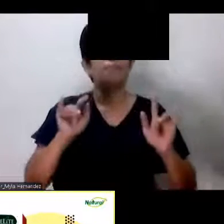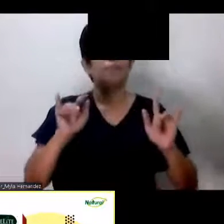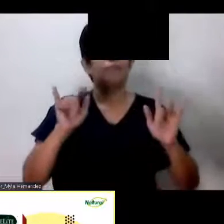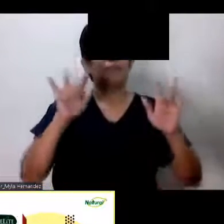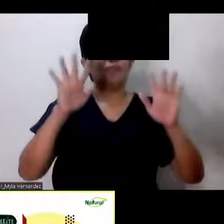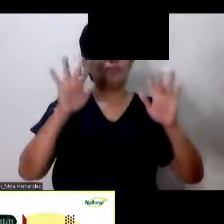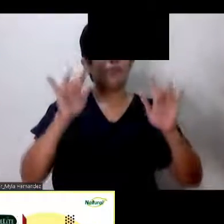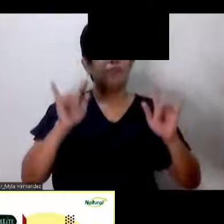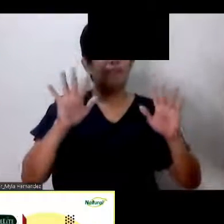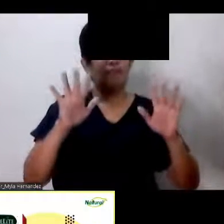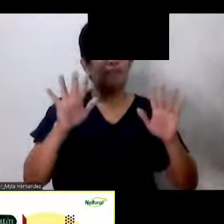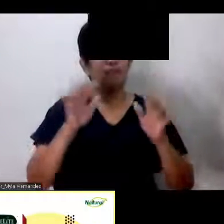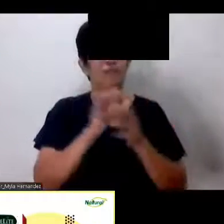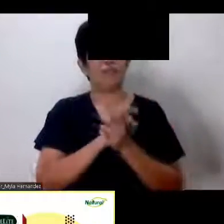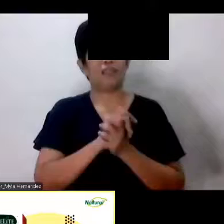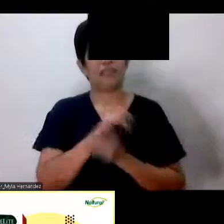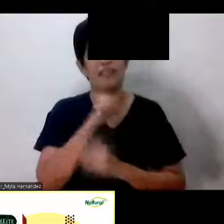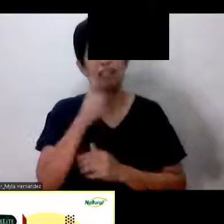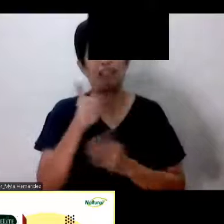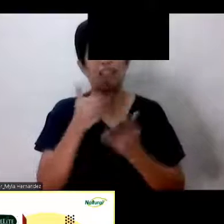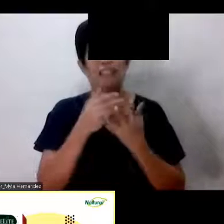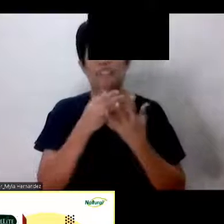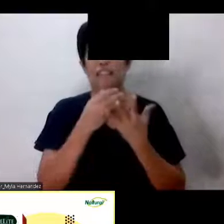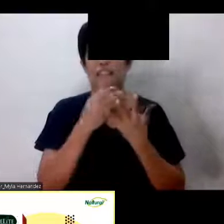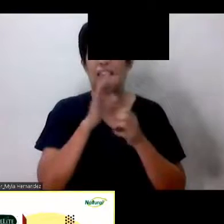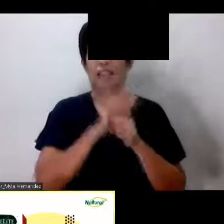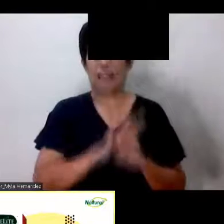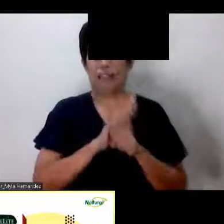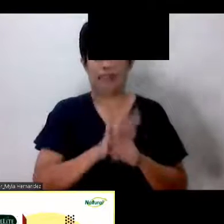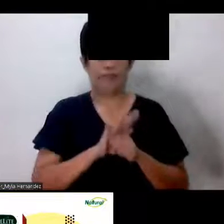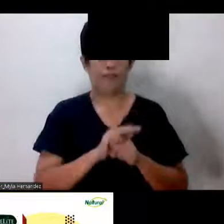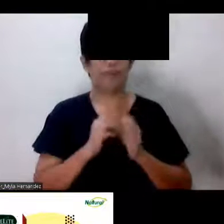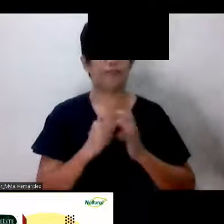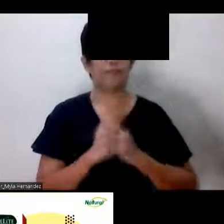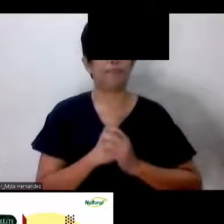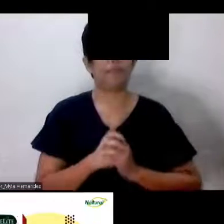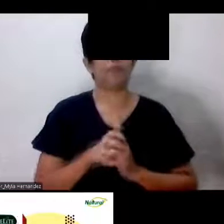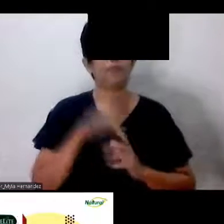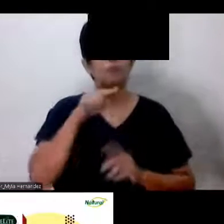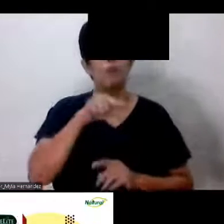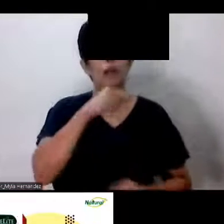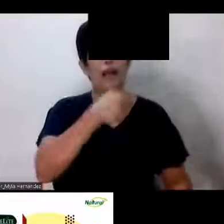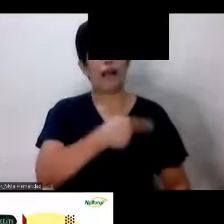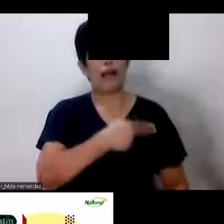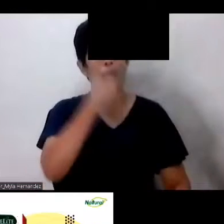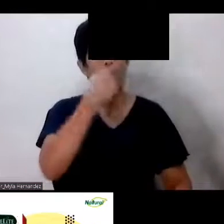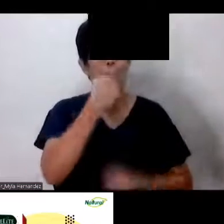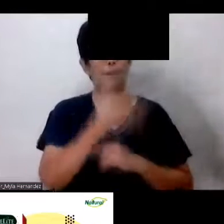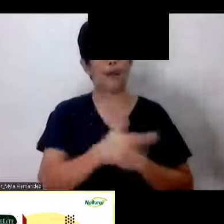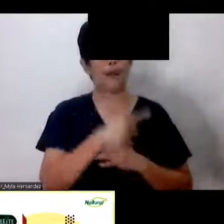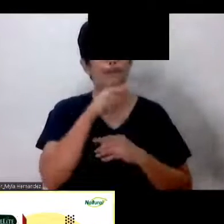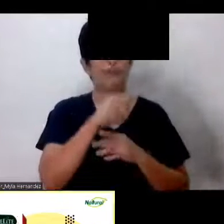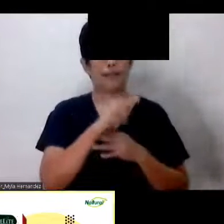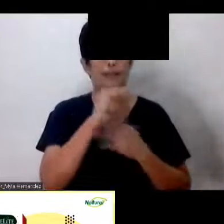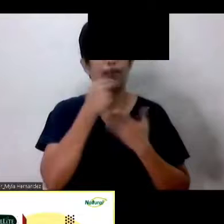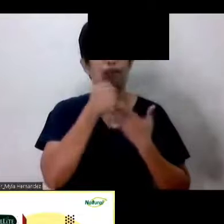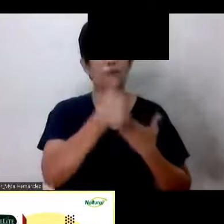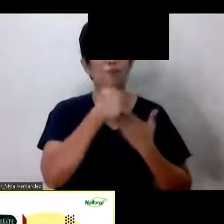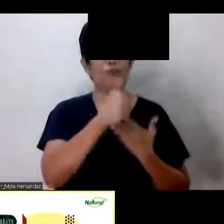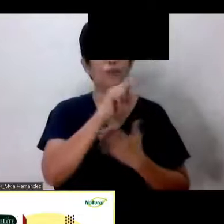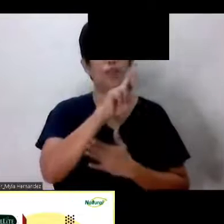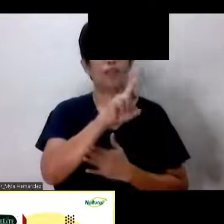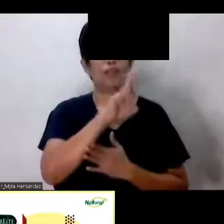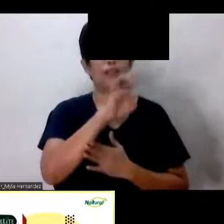Okay Hindi sobrang stressful Okay Yung high blood nakakatulong po ang renaline Okay